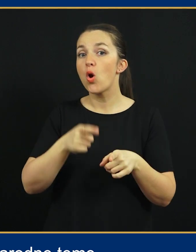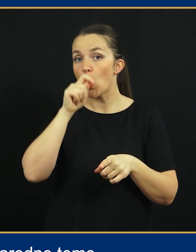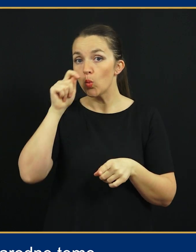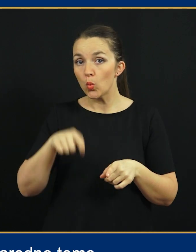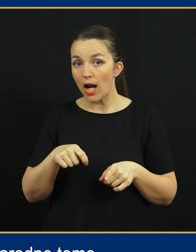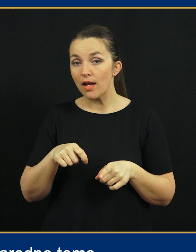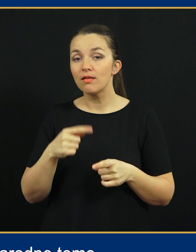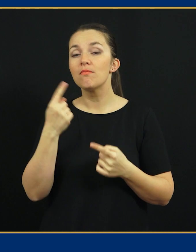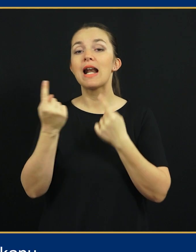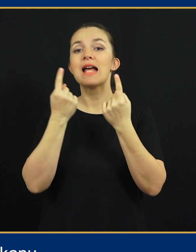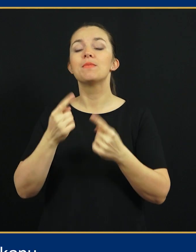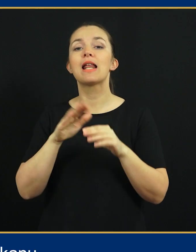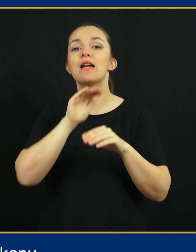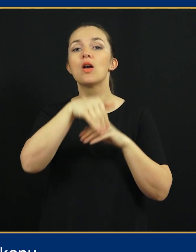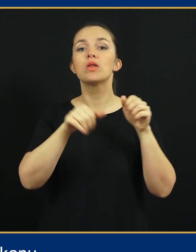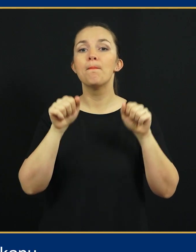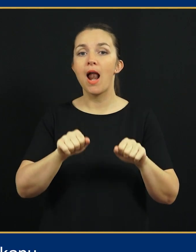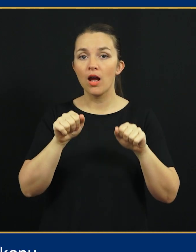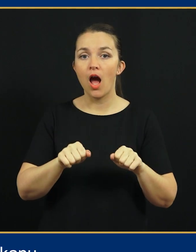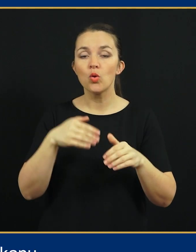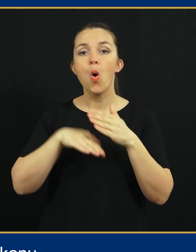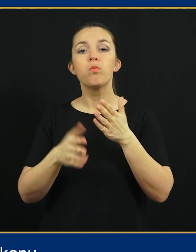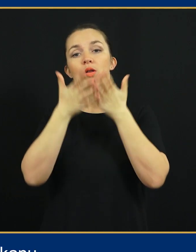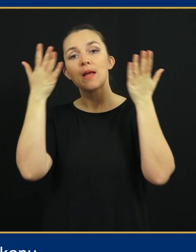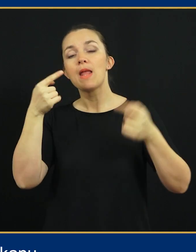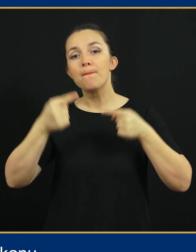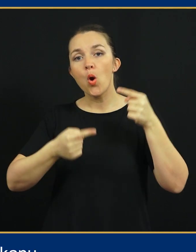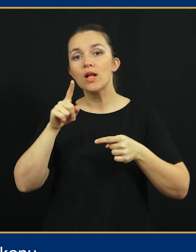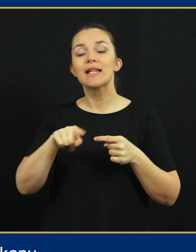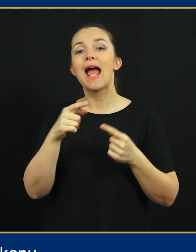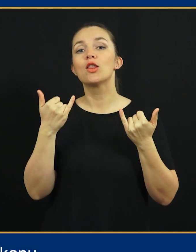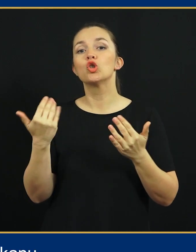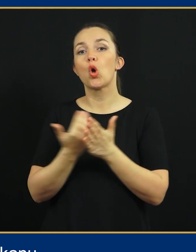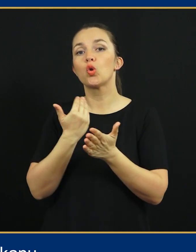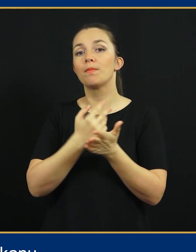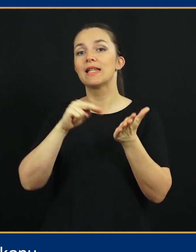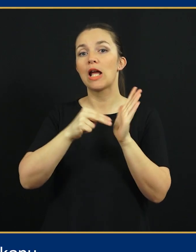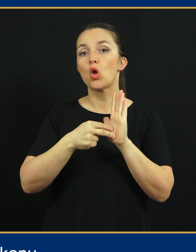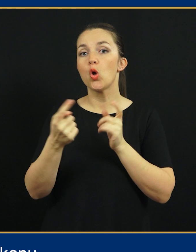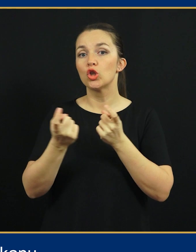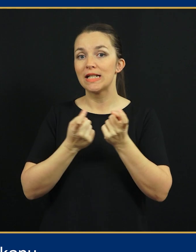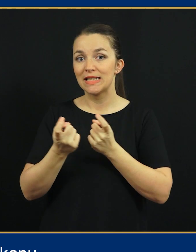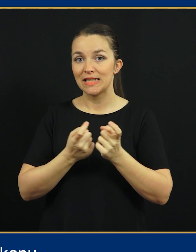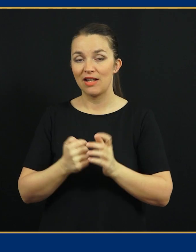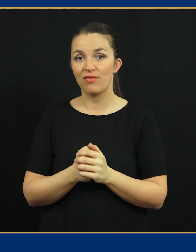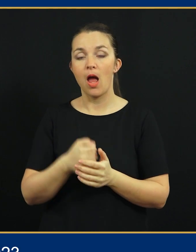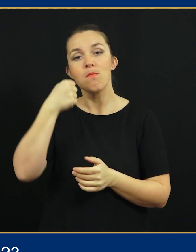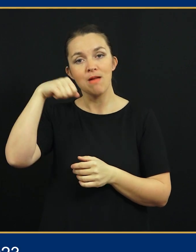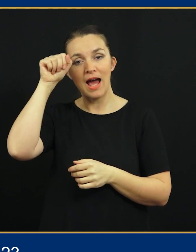vojna v Ukrajini, razmere na Zahodnem Balkanu, podnemna politika in sodobni tehnološki izzivi.